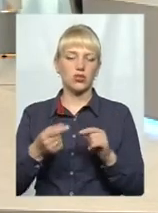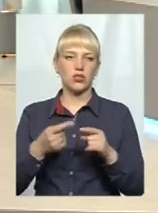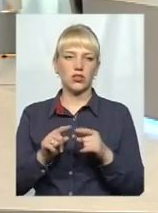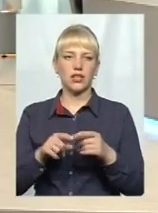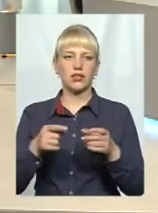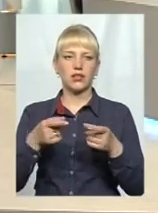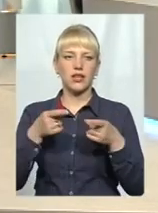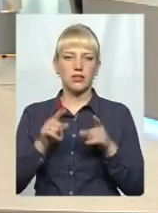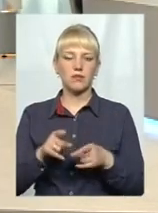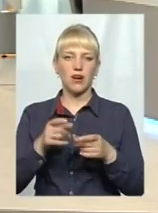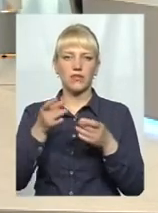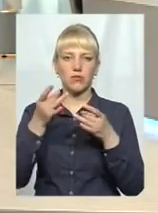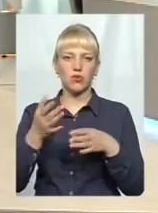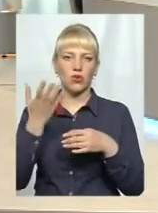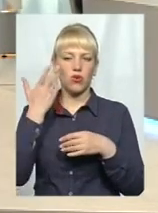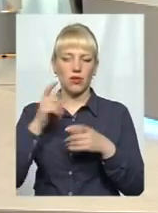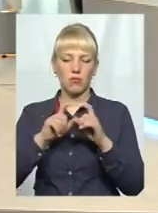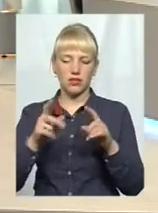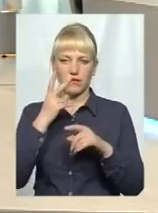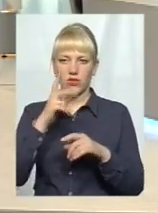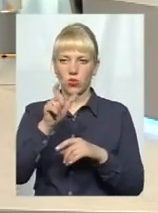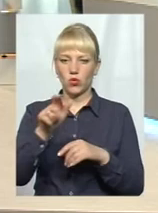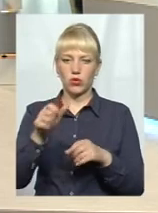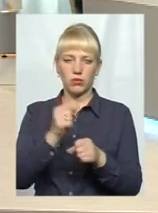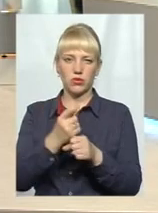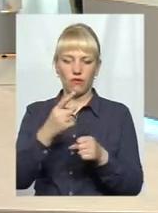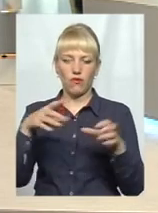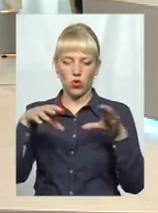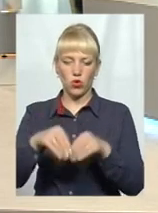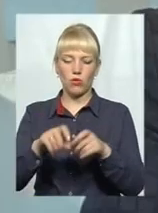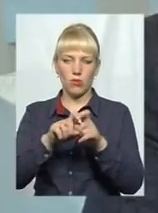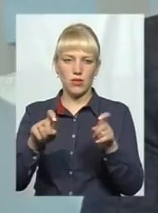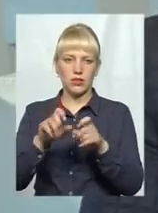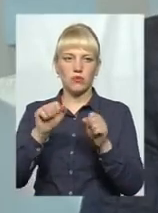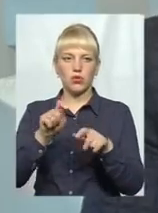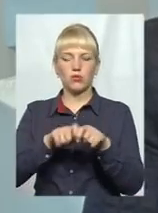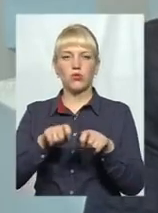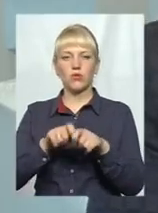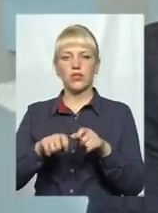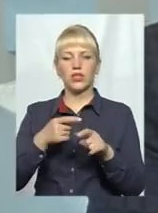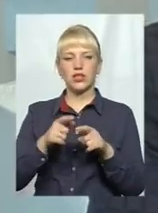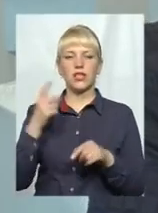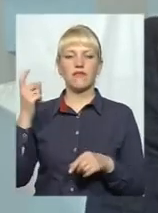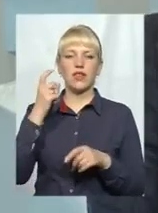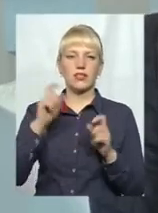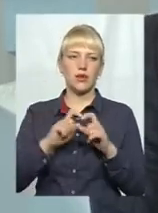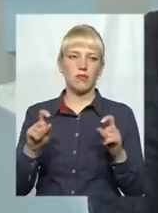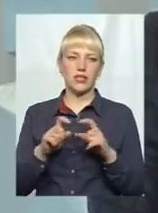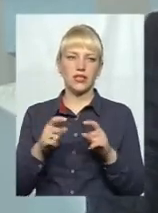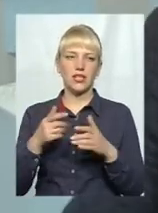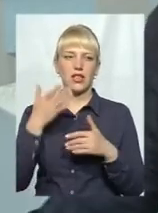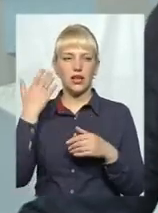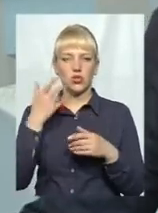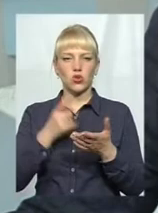Насправді, простіше, коли ми є в магазину, то видно, що ці люди працюють в одному місці, їх можна перевірити. І знову таки, якщо ці люди прийдуть власний магазин, прийде на виконком, то й б простіше